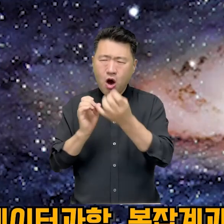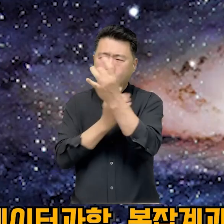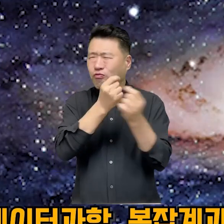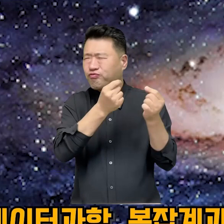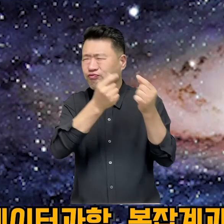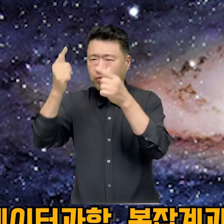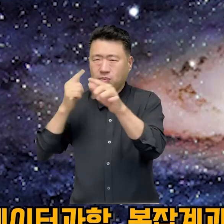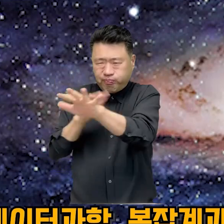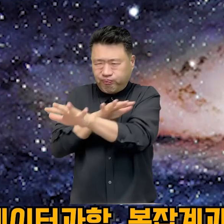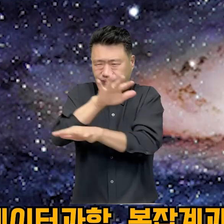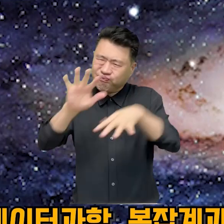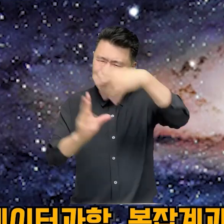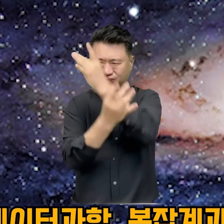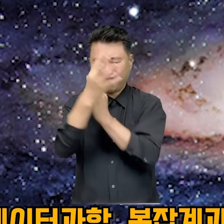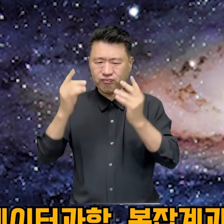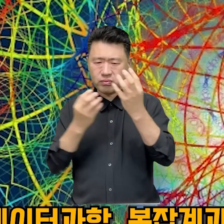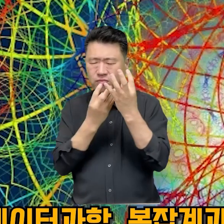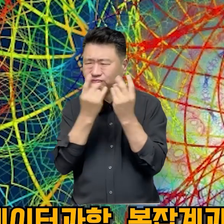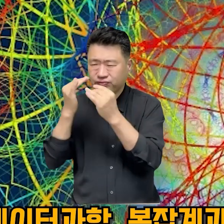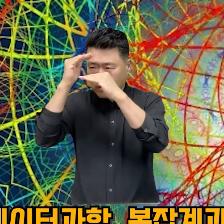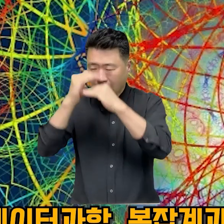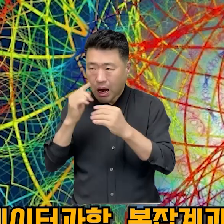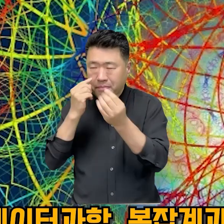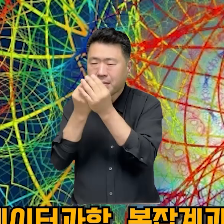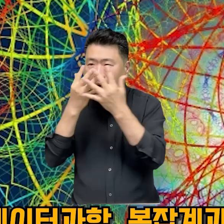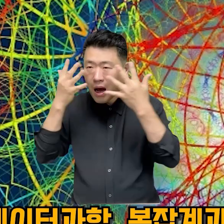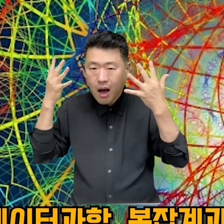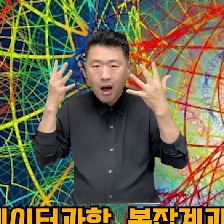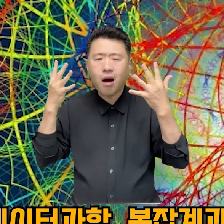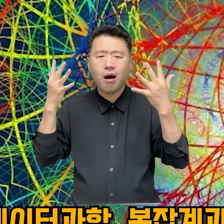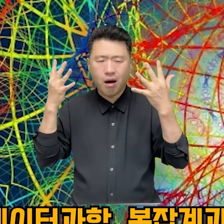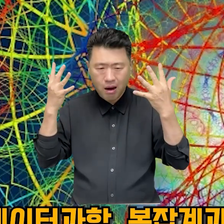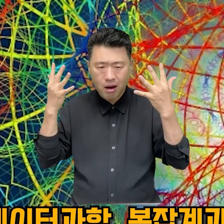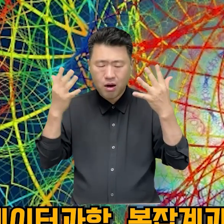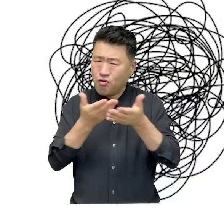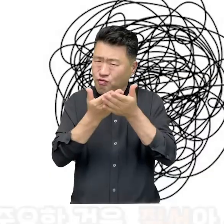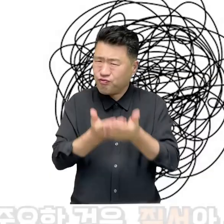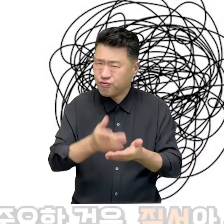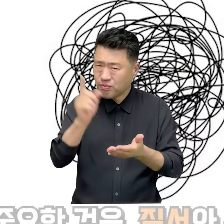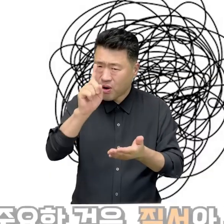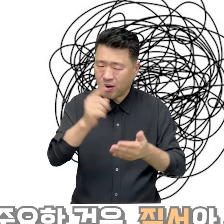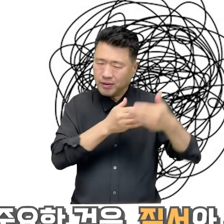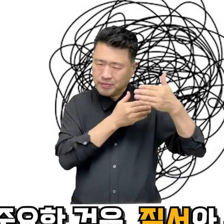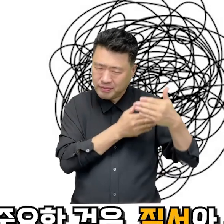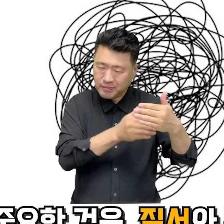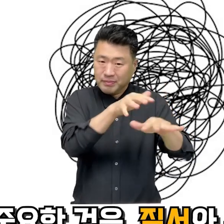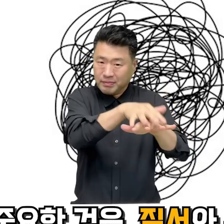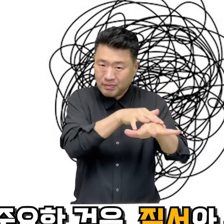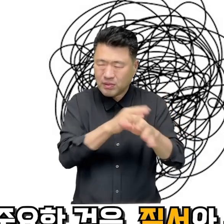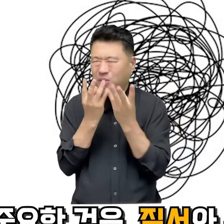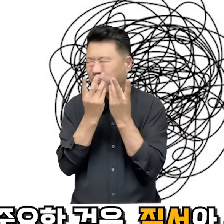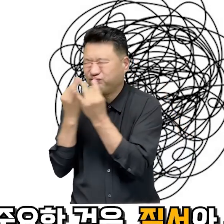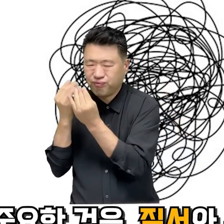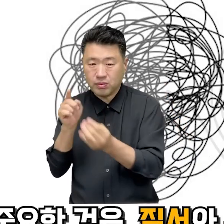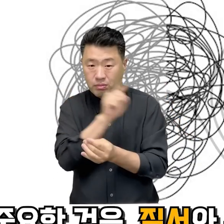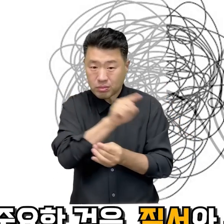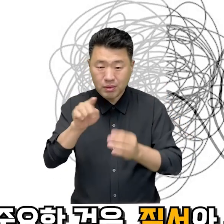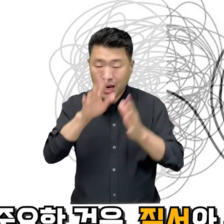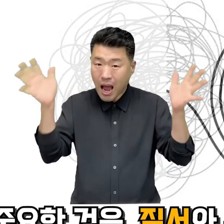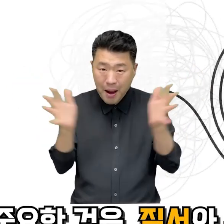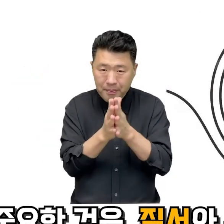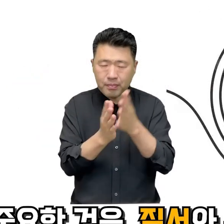우주 전체는 무질서한 운동의 흐름 속에 있다는 것이 밝혀졌다. 더 중요한 것은 질서와